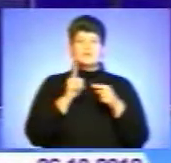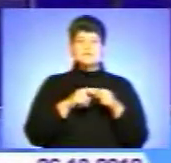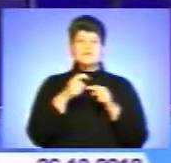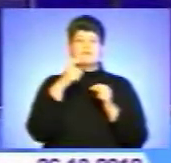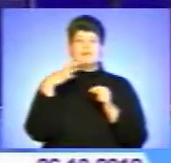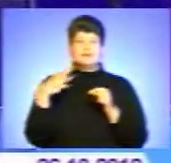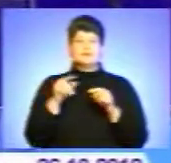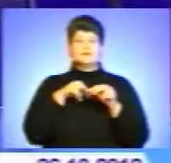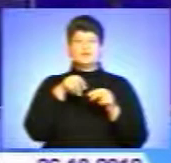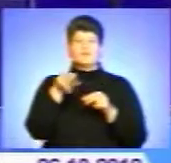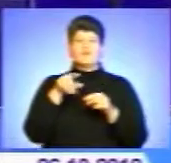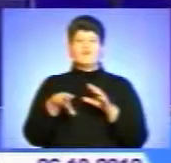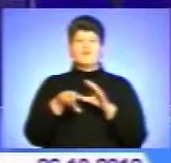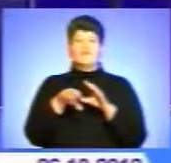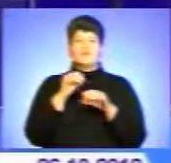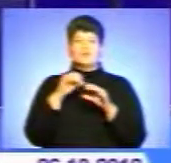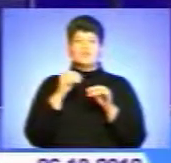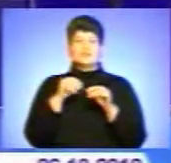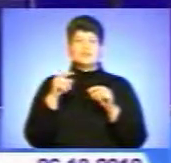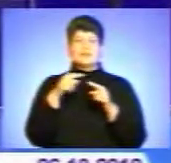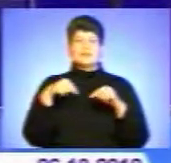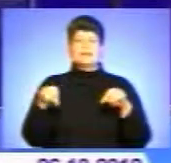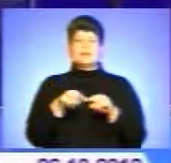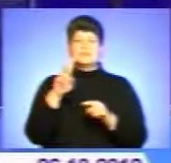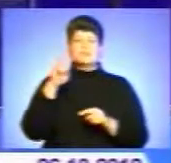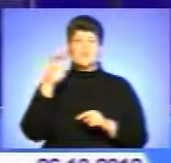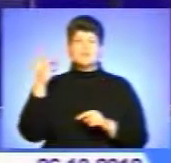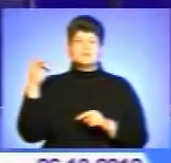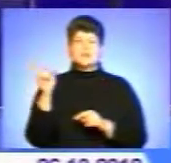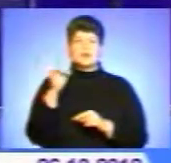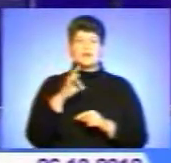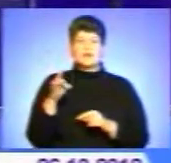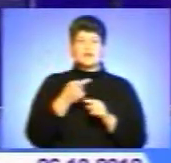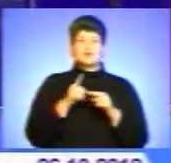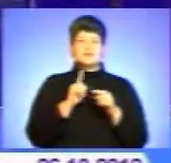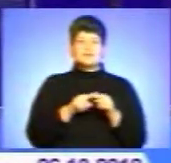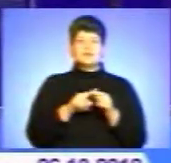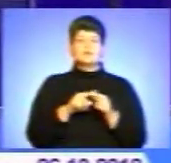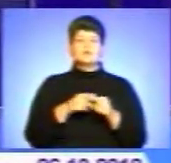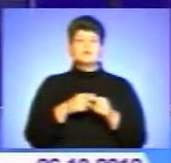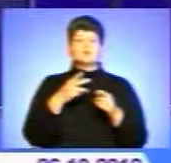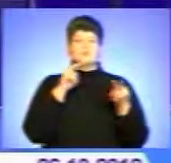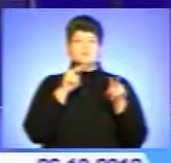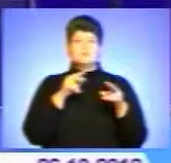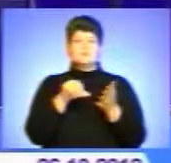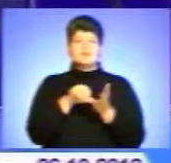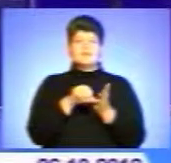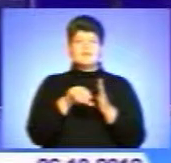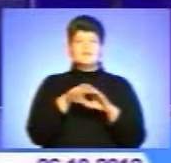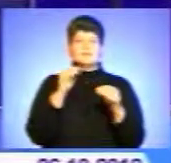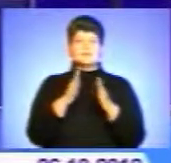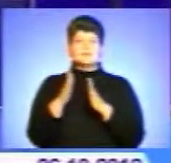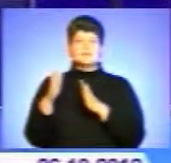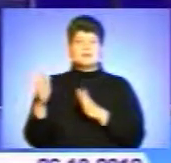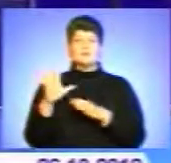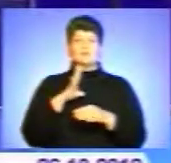відвідують виборчі дільниці у Зборівському районі. Ці спостерігачі представляють Міжнародний експертний центр виборчих систем. Перебуватимуть на